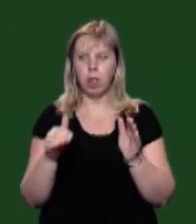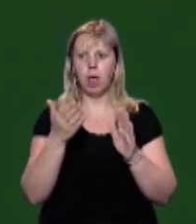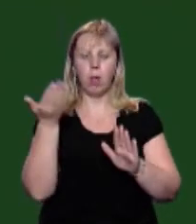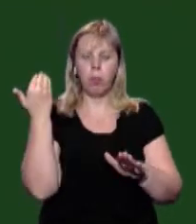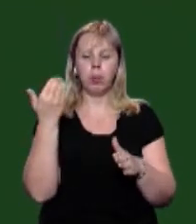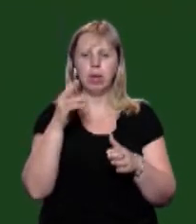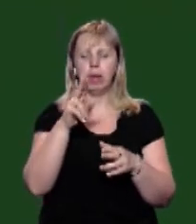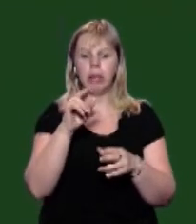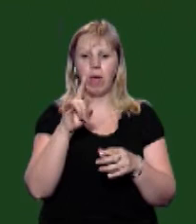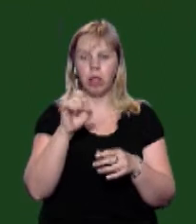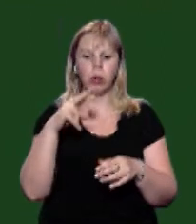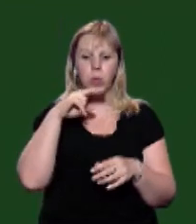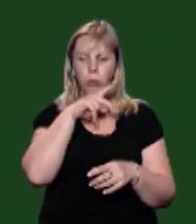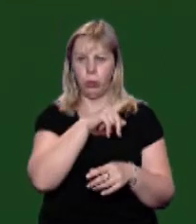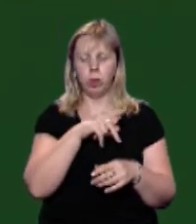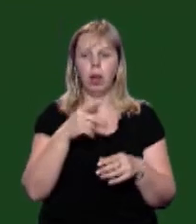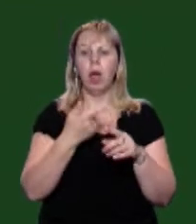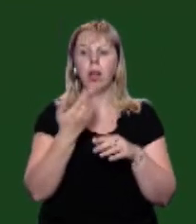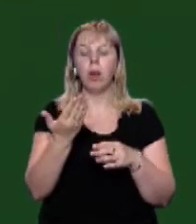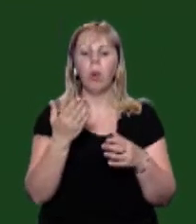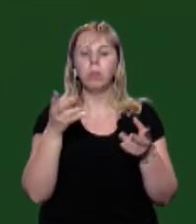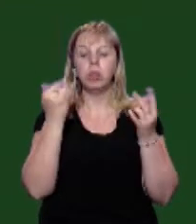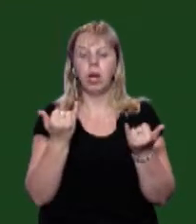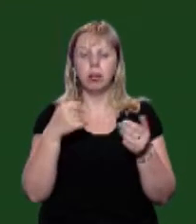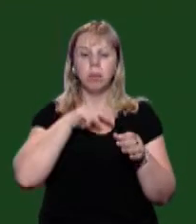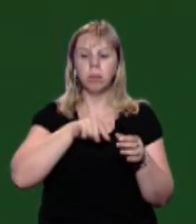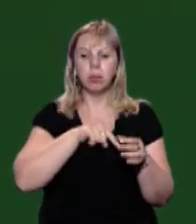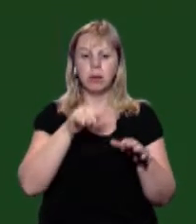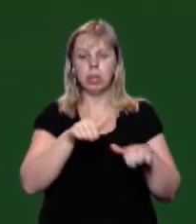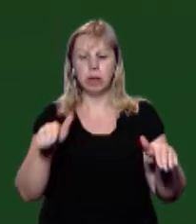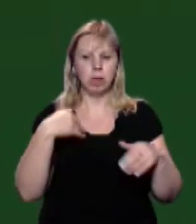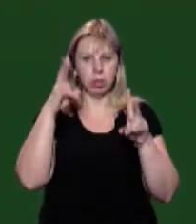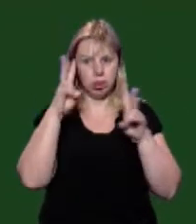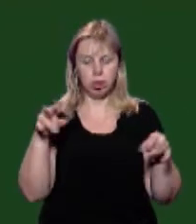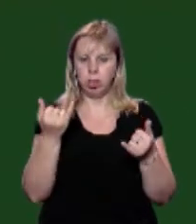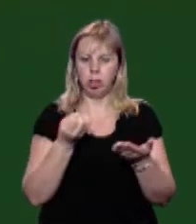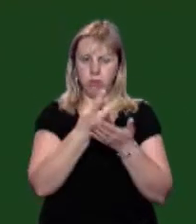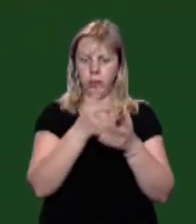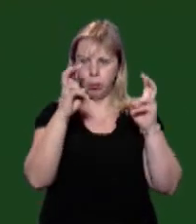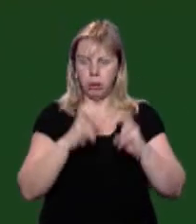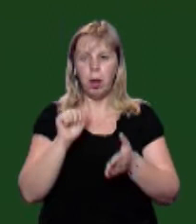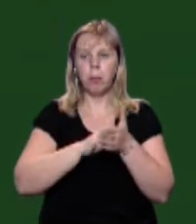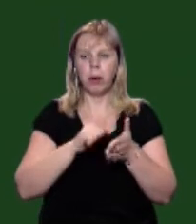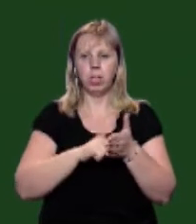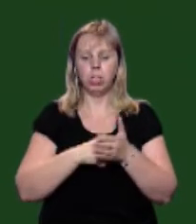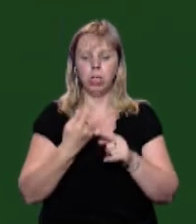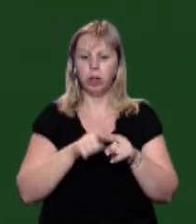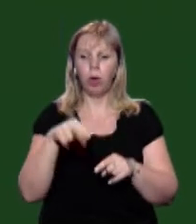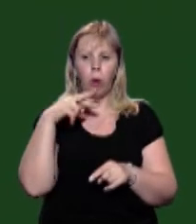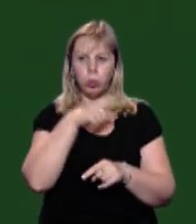Попереднім діагнозом отруєння. У якому стані діти, зараз ми не знаємо, бо вони в лікарні. Причини цього